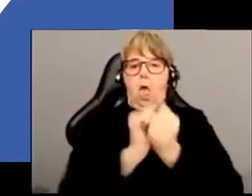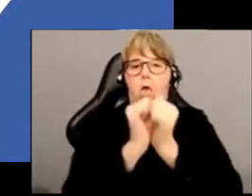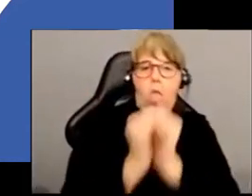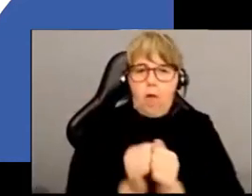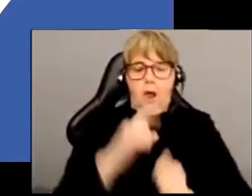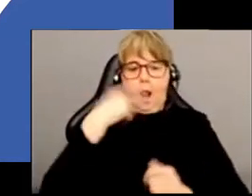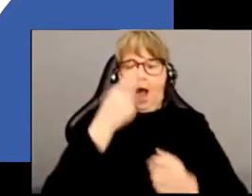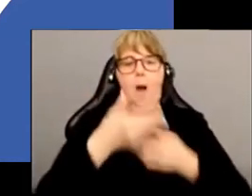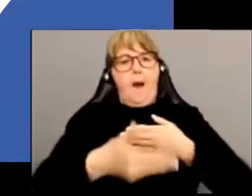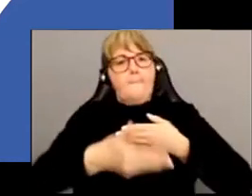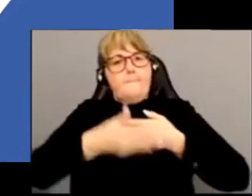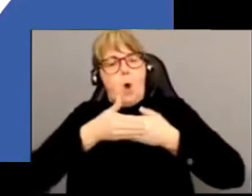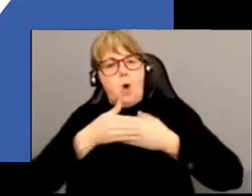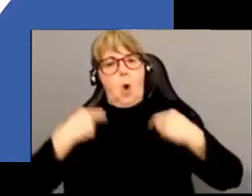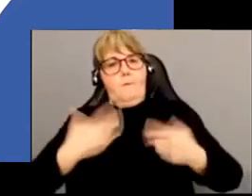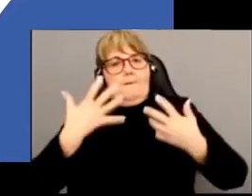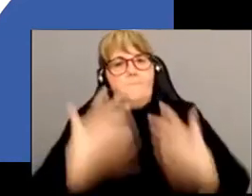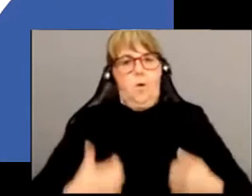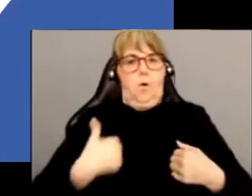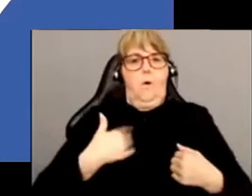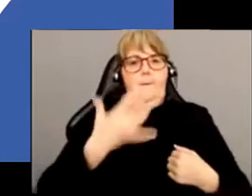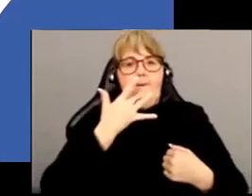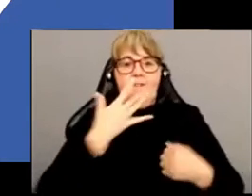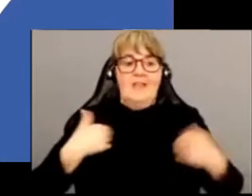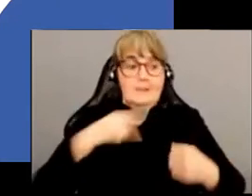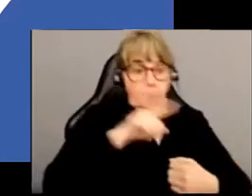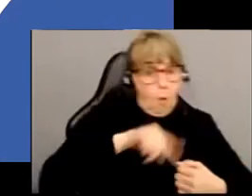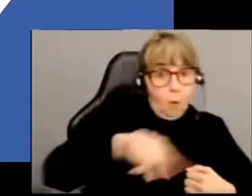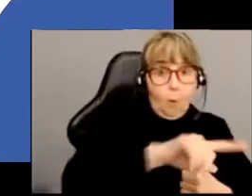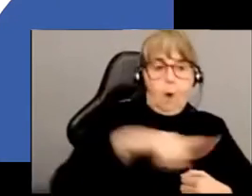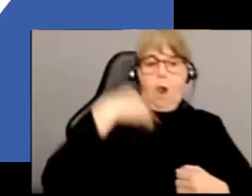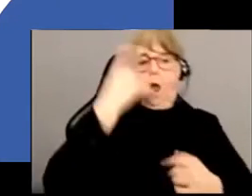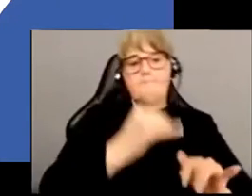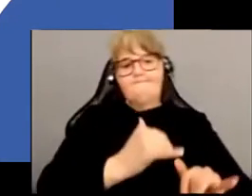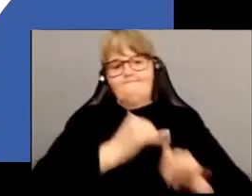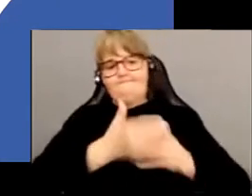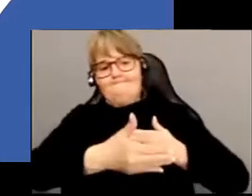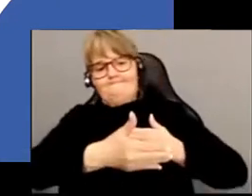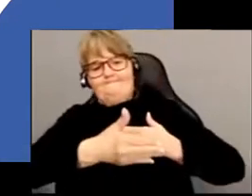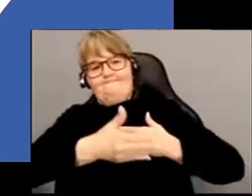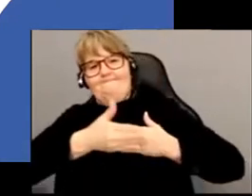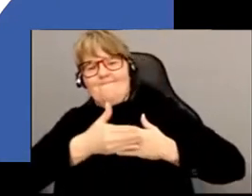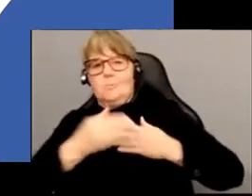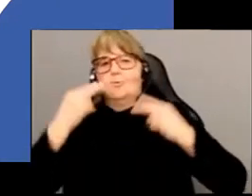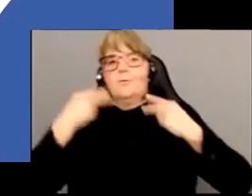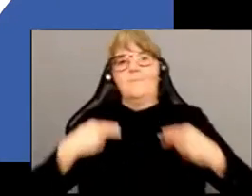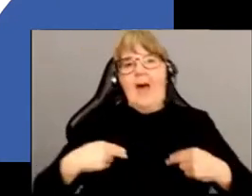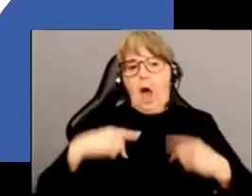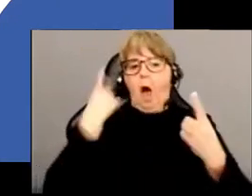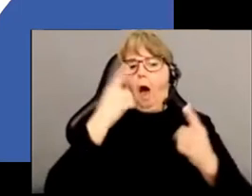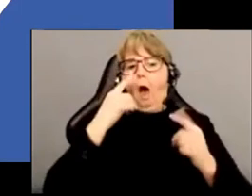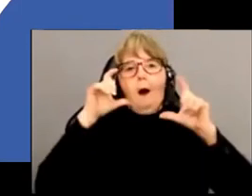des logiques qui nous portent à préférer les animaux qui effectivement manifestent vis-à-vis des humains des